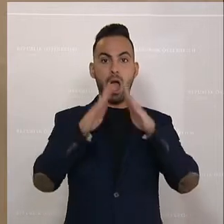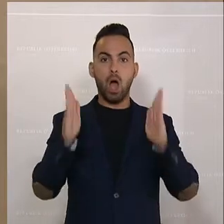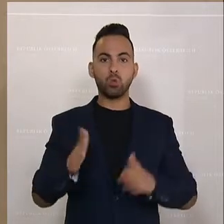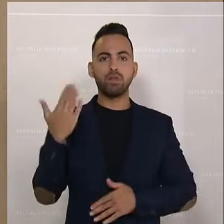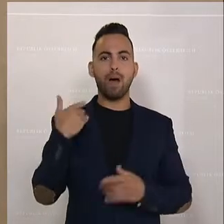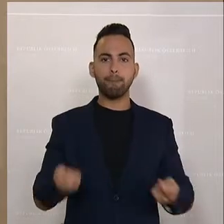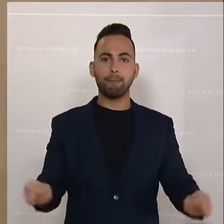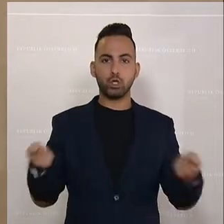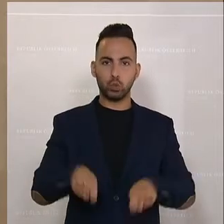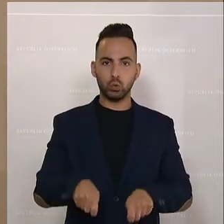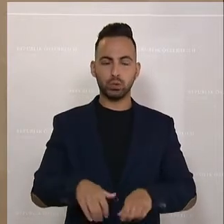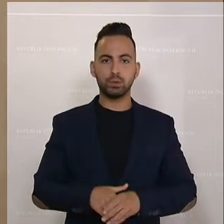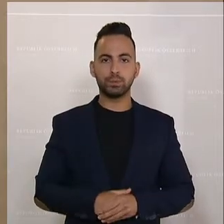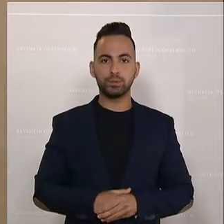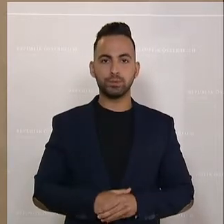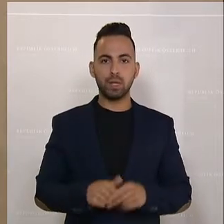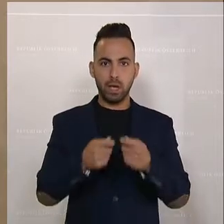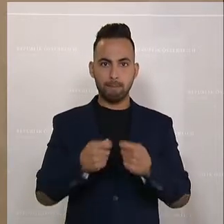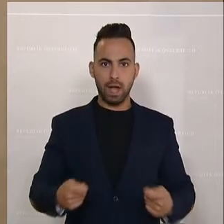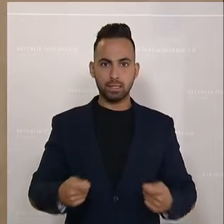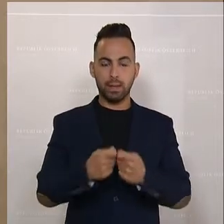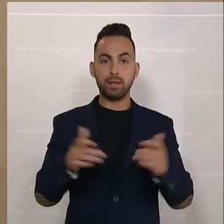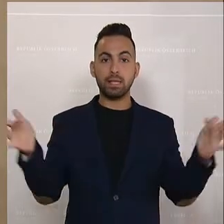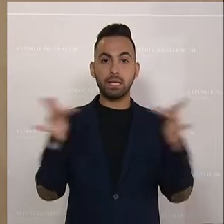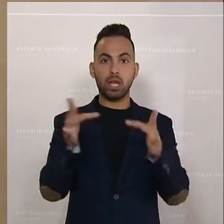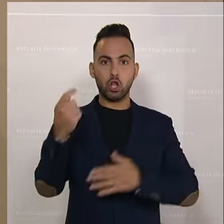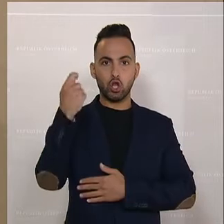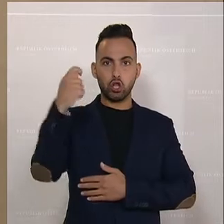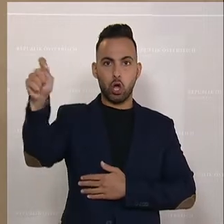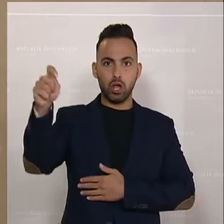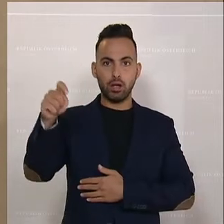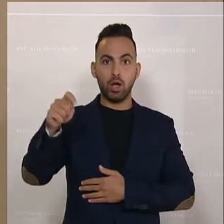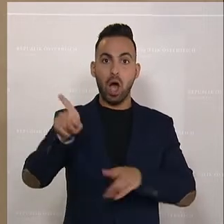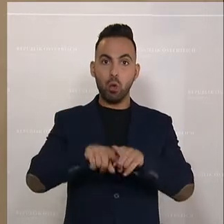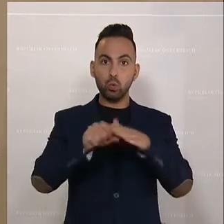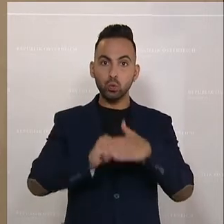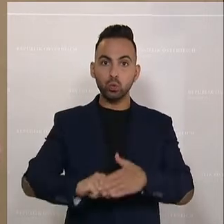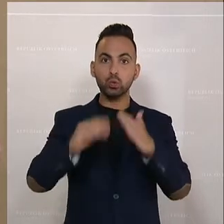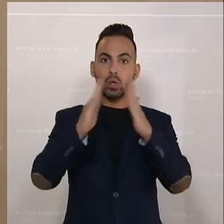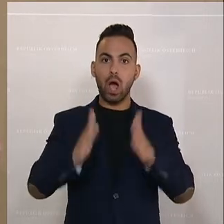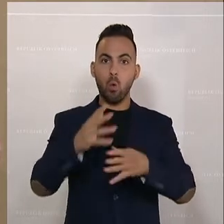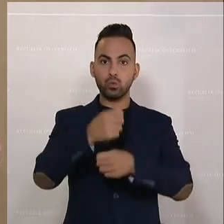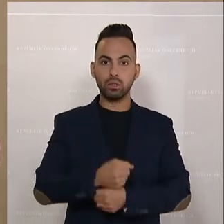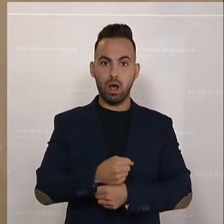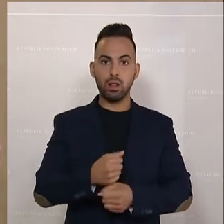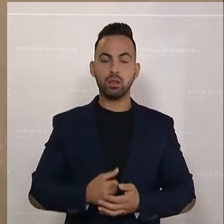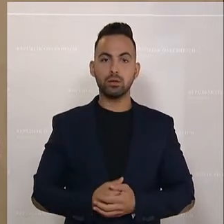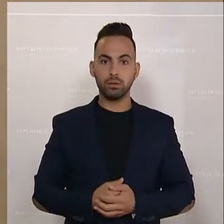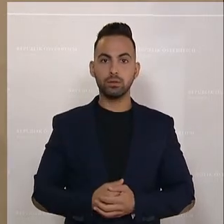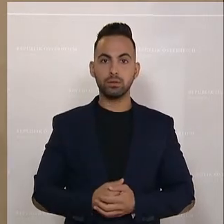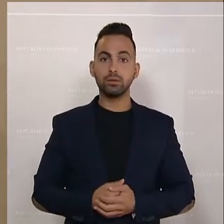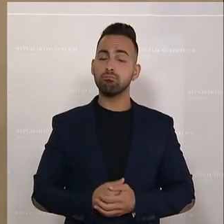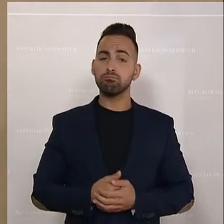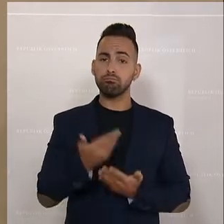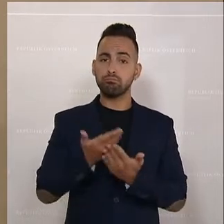haben, die Maßnahmen gegen die Teuerung, die Maßnahmen zur Unterstützung der Haushalte, sind sehr